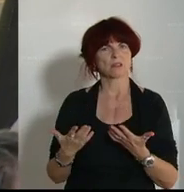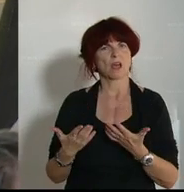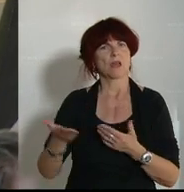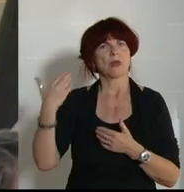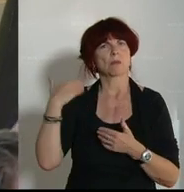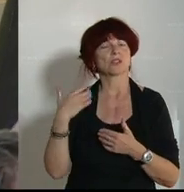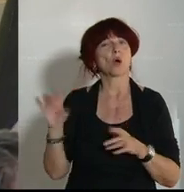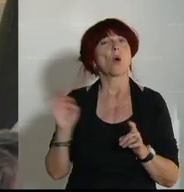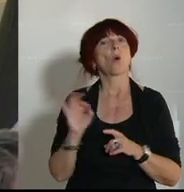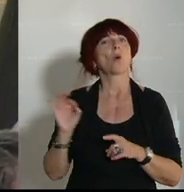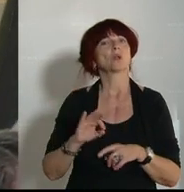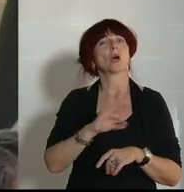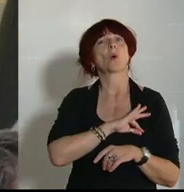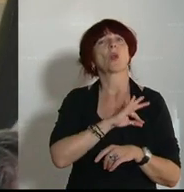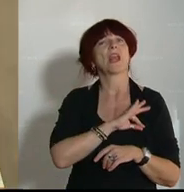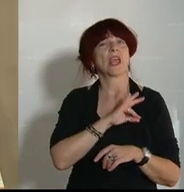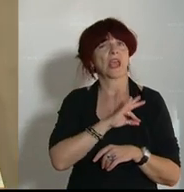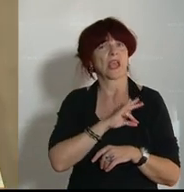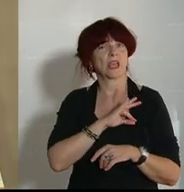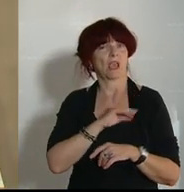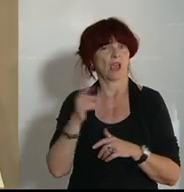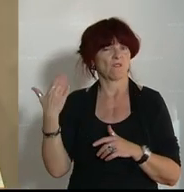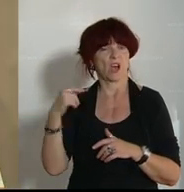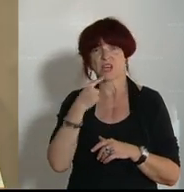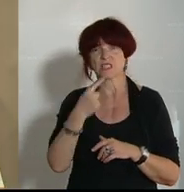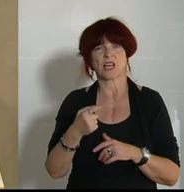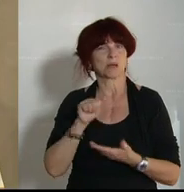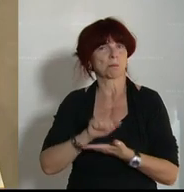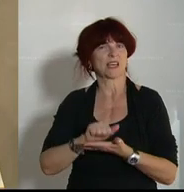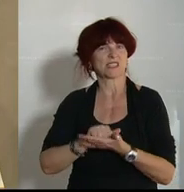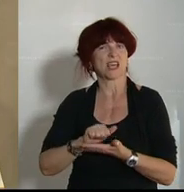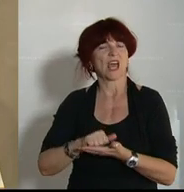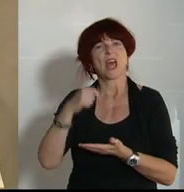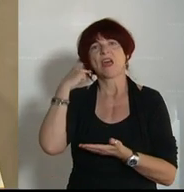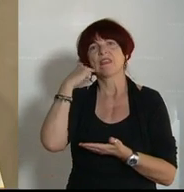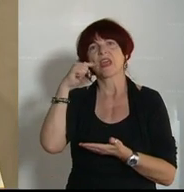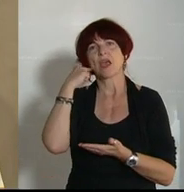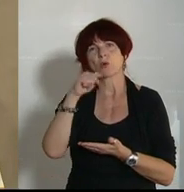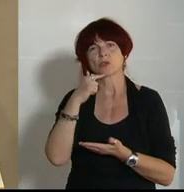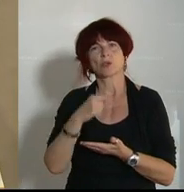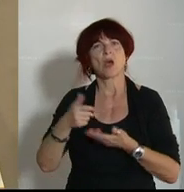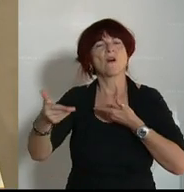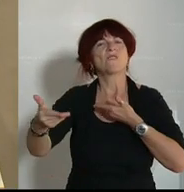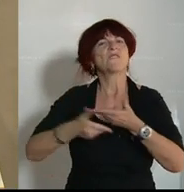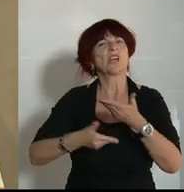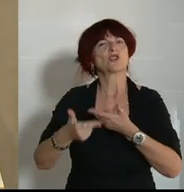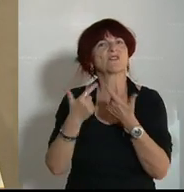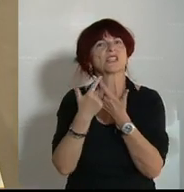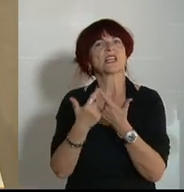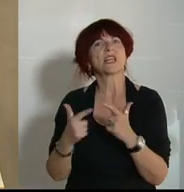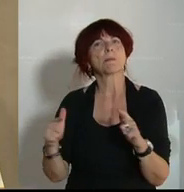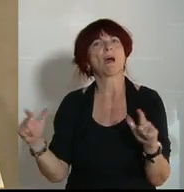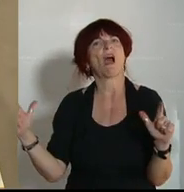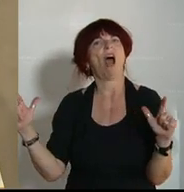der Kollege Pink hat in der Presse gesagt, gestartet sind die Neos als wirtschaftsliberalere ÖVP und